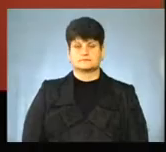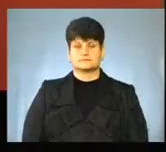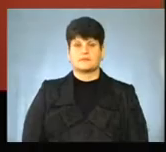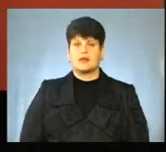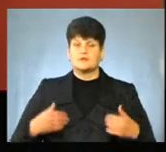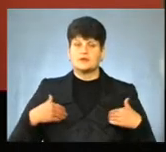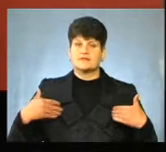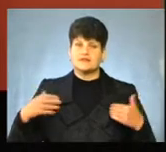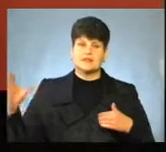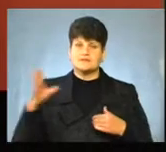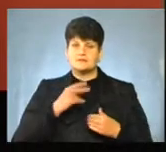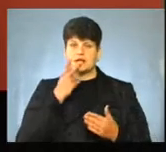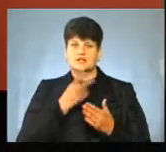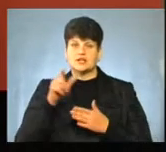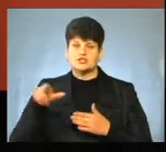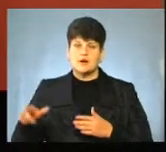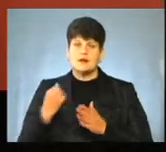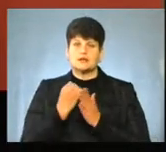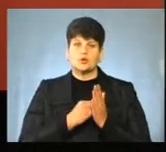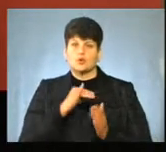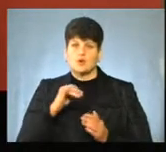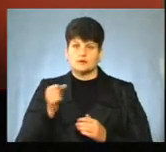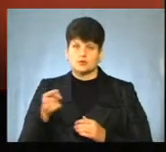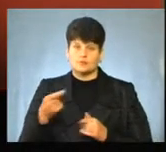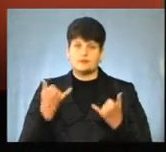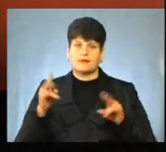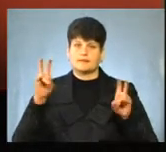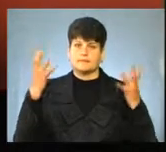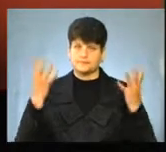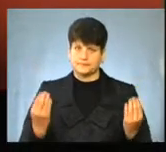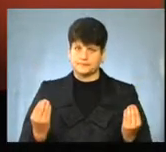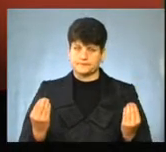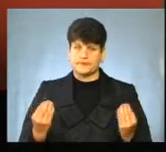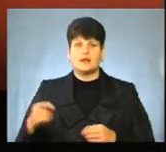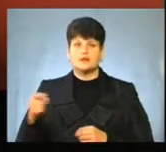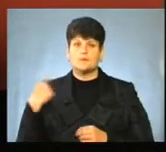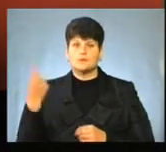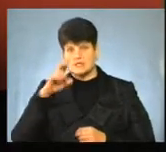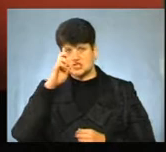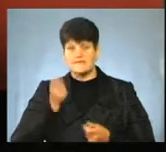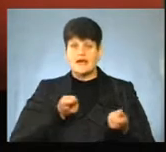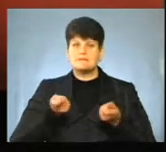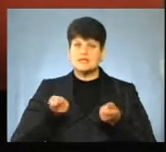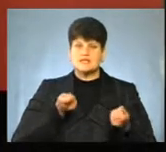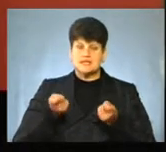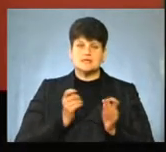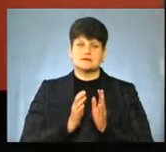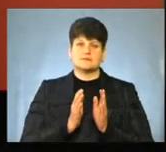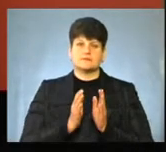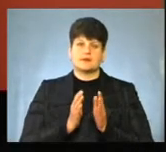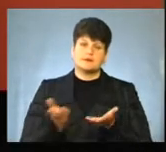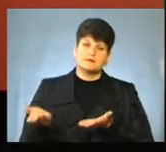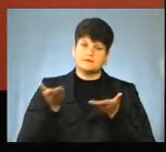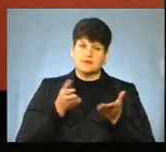Мої вітання усім глядачам телеканалу ЮА Тернопіль в ефірі програма «Тема дня». Тернопільська обласна державна адміністрація закликає